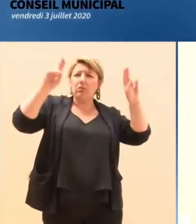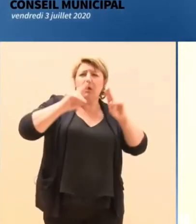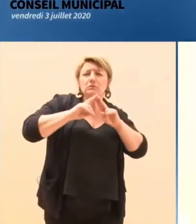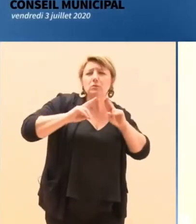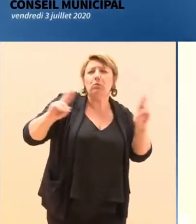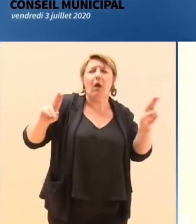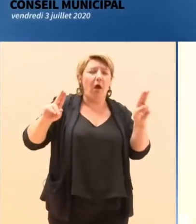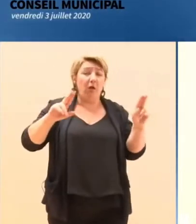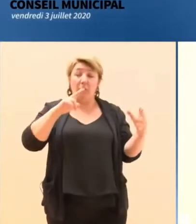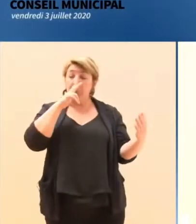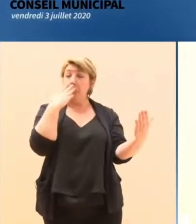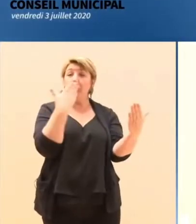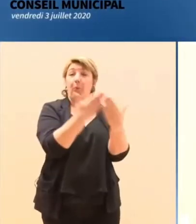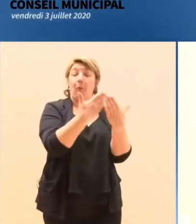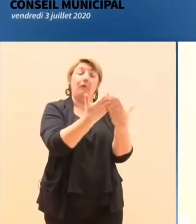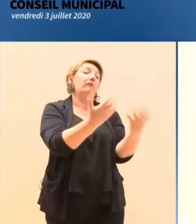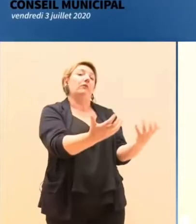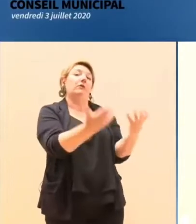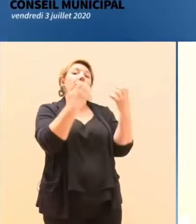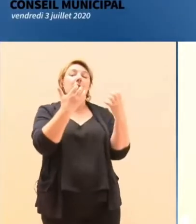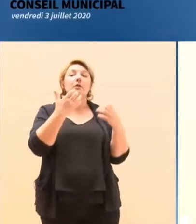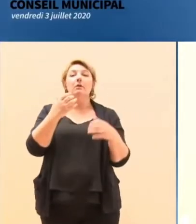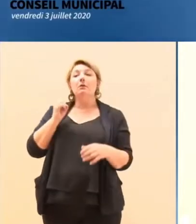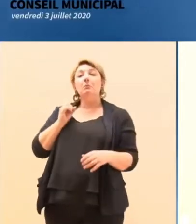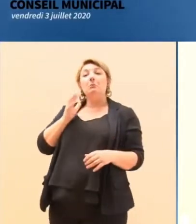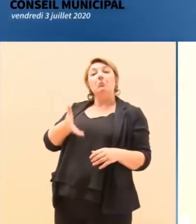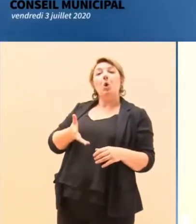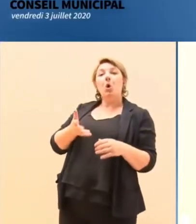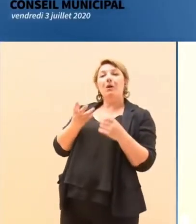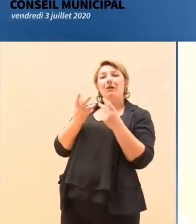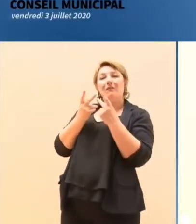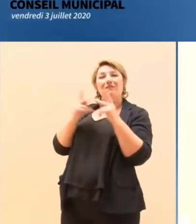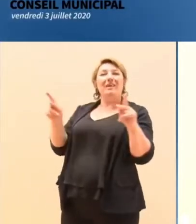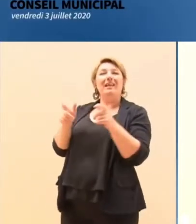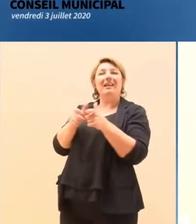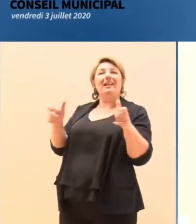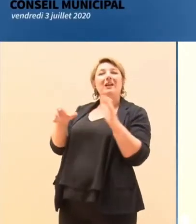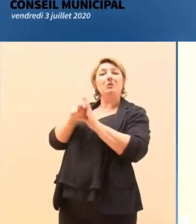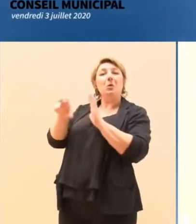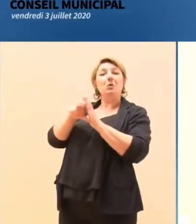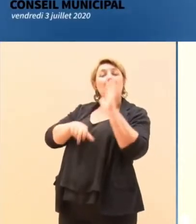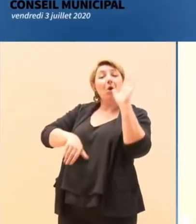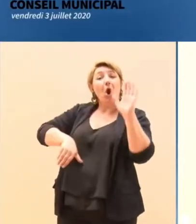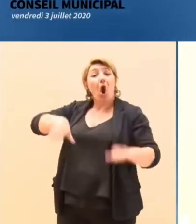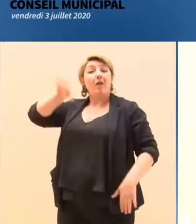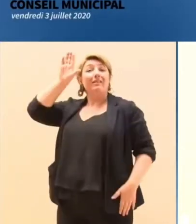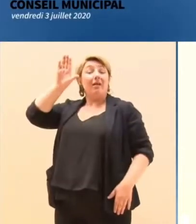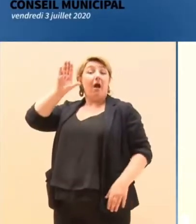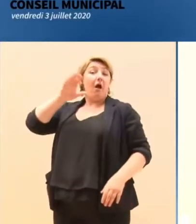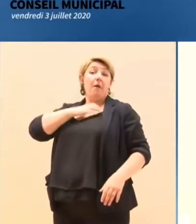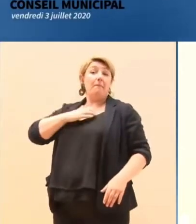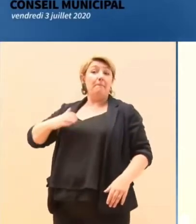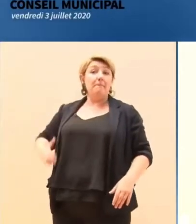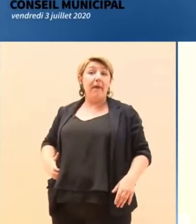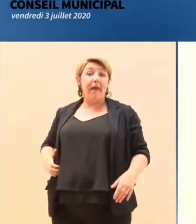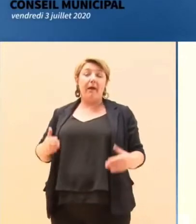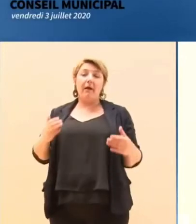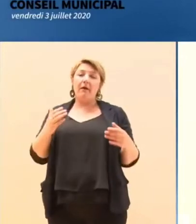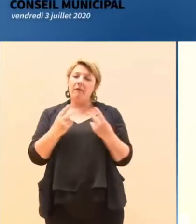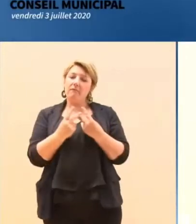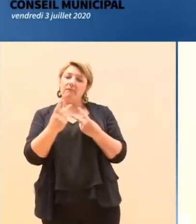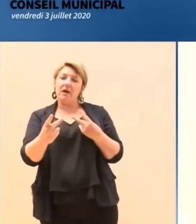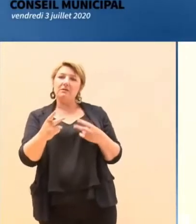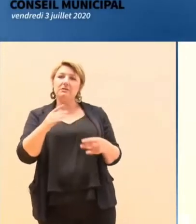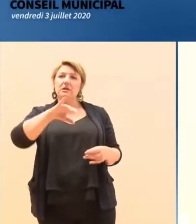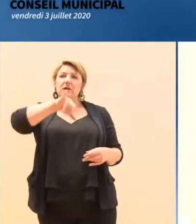et qu'avec la candidature d'Éric Piolle à la tête de la ville, vous présentez un candidat qui, par rapport à Yannick Jadot, est